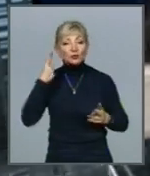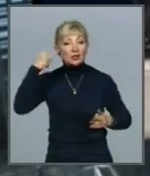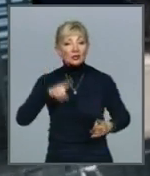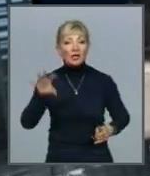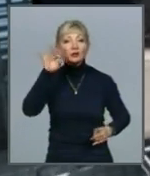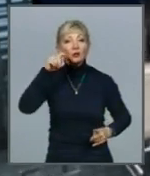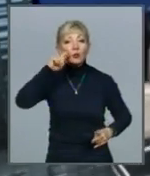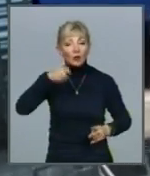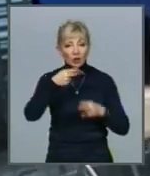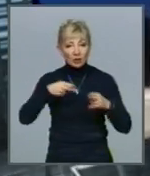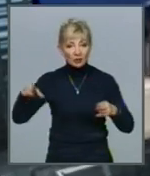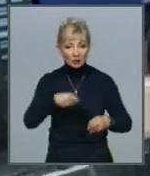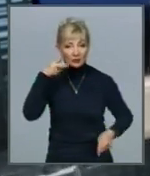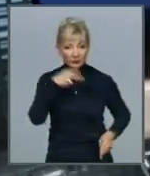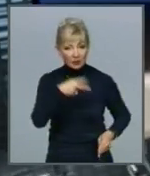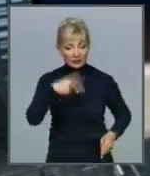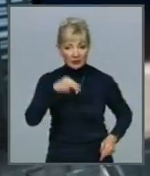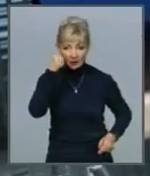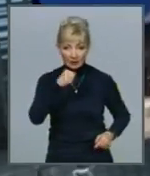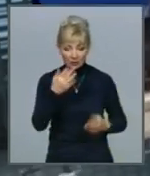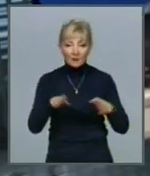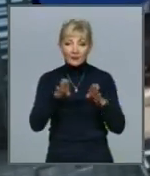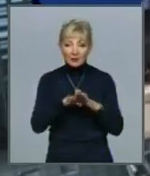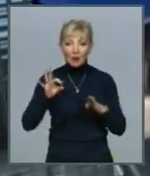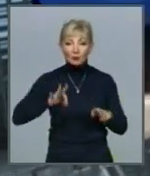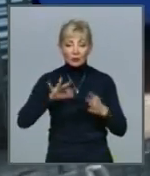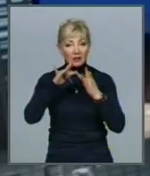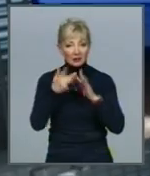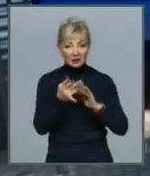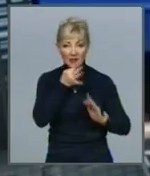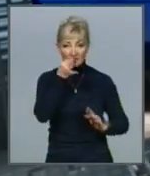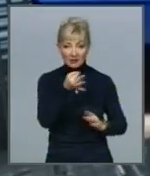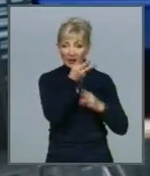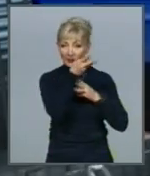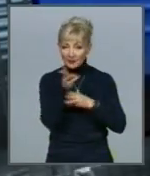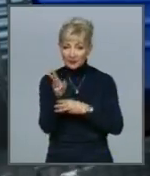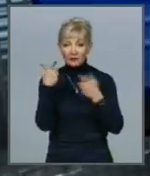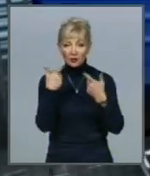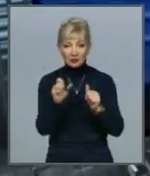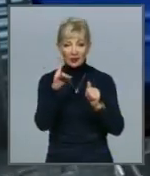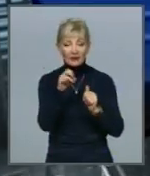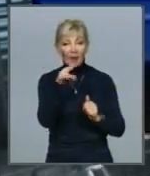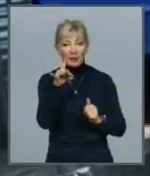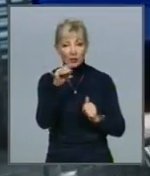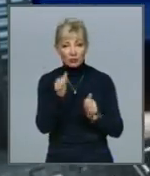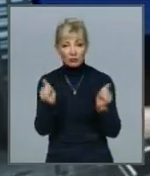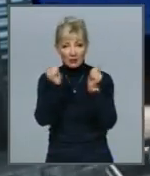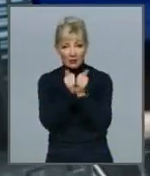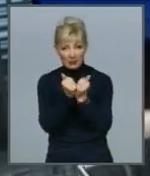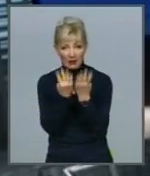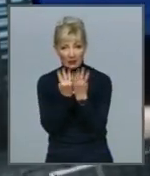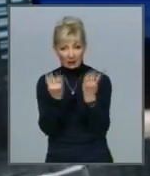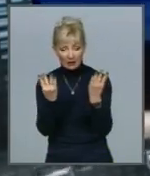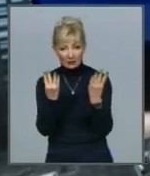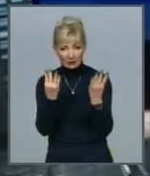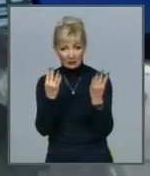«Укрзалізницю» в 2020 році. Так користувачі соцмереж назвали відео, де прямо на пероні біля дверей вагону провідник коло «Вдрова»